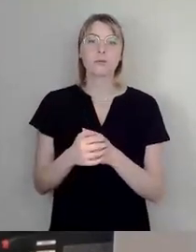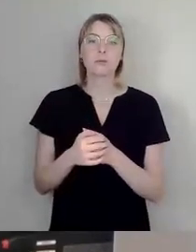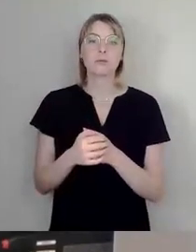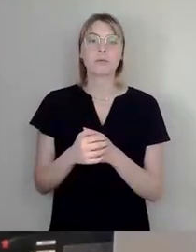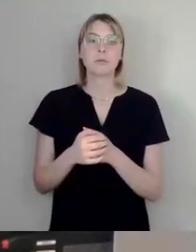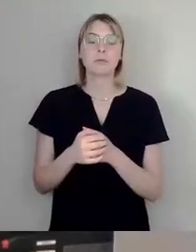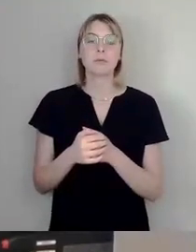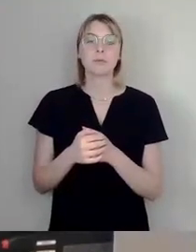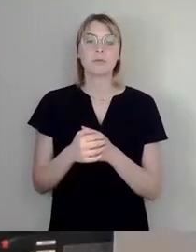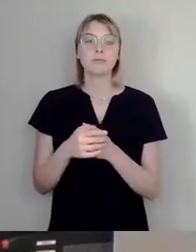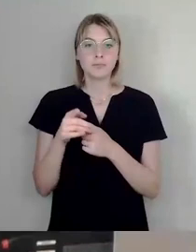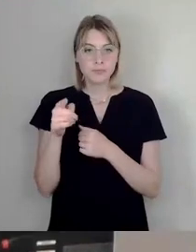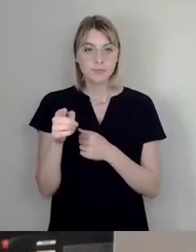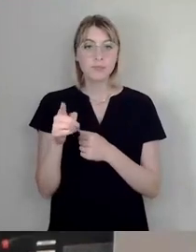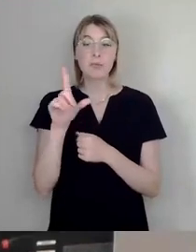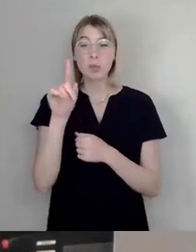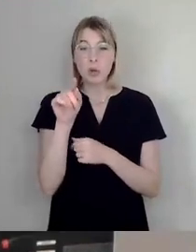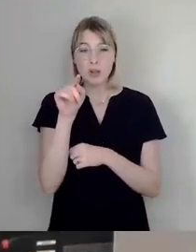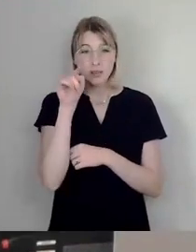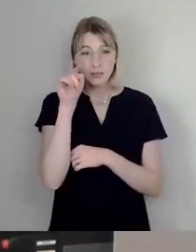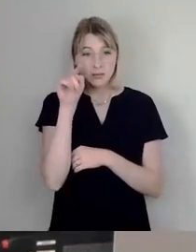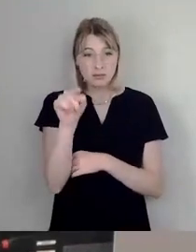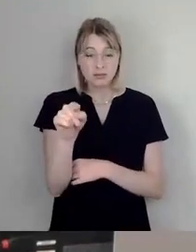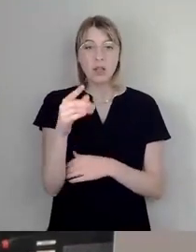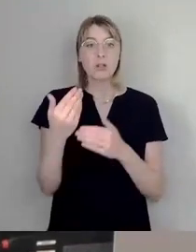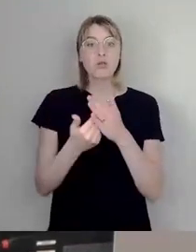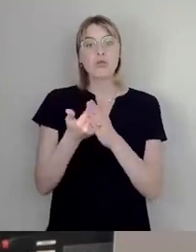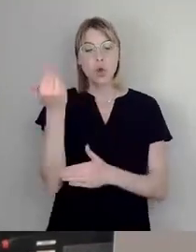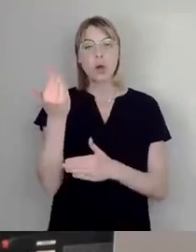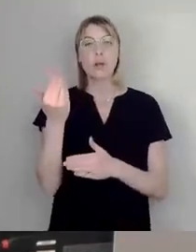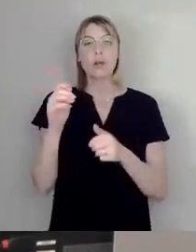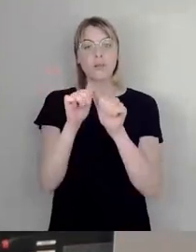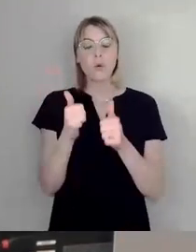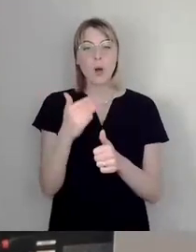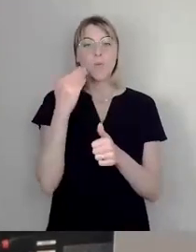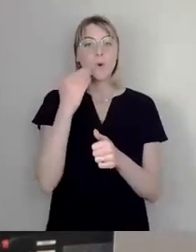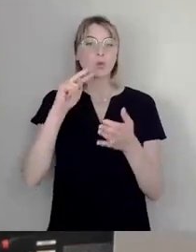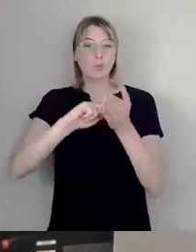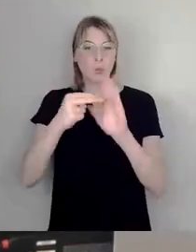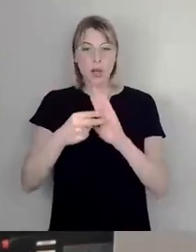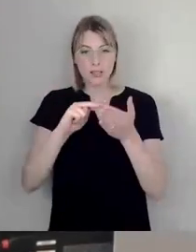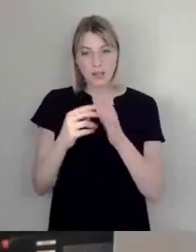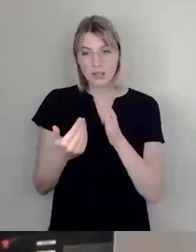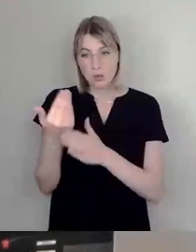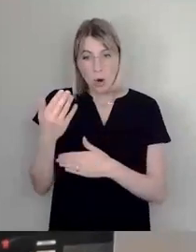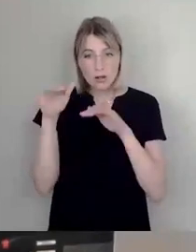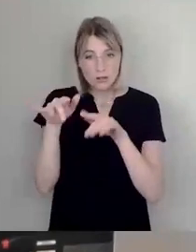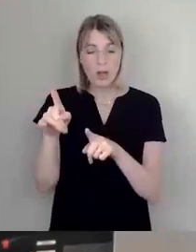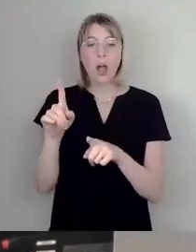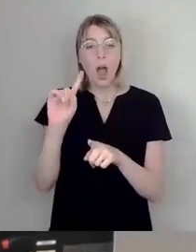hier um auch eine neue Form der Wohnungspolitik, die auch Eigentum ermöglicht. Und,